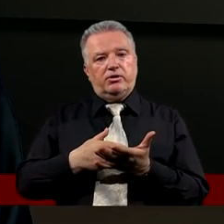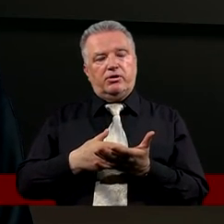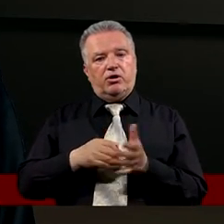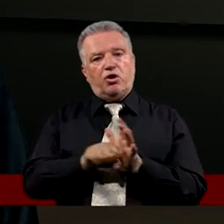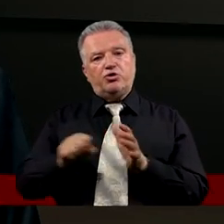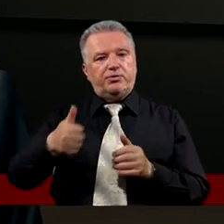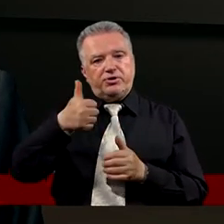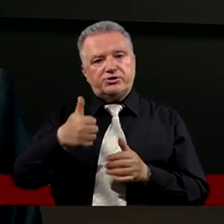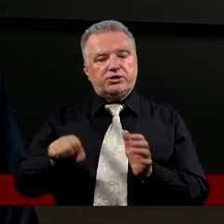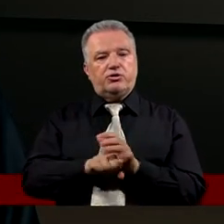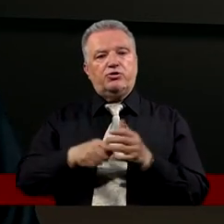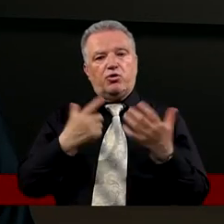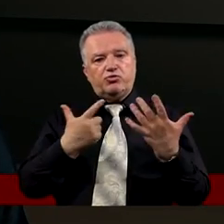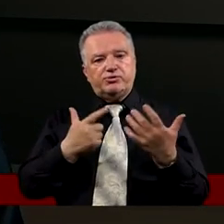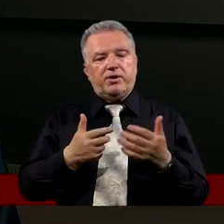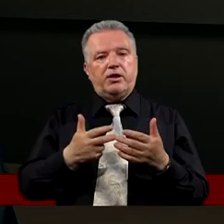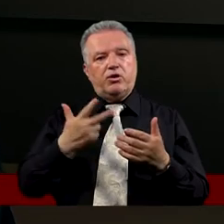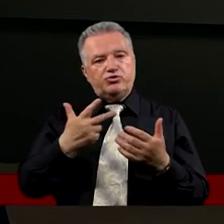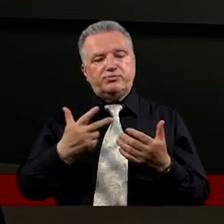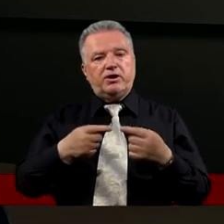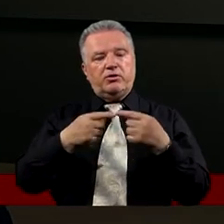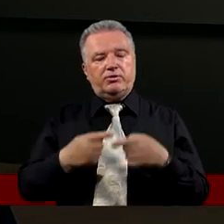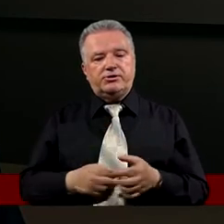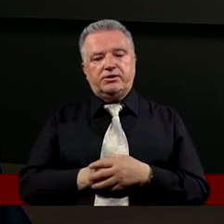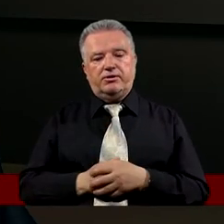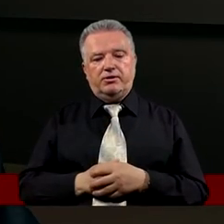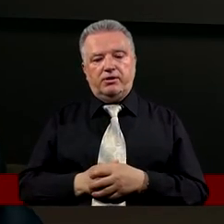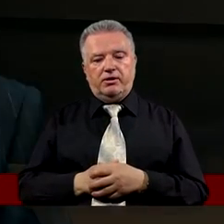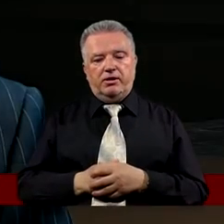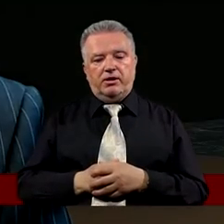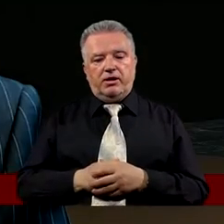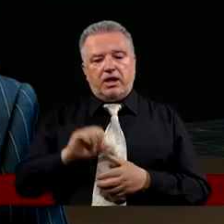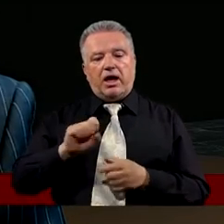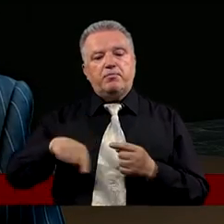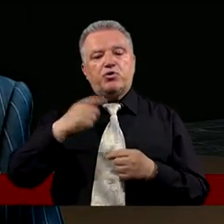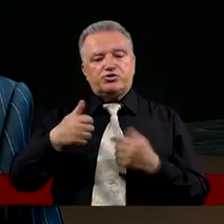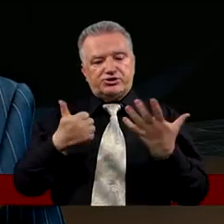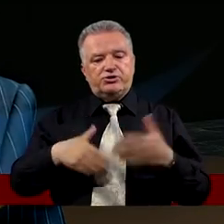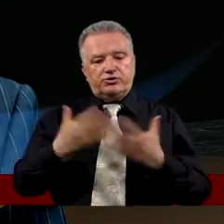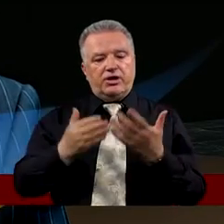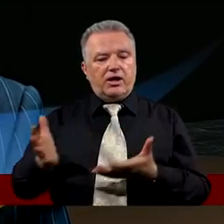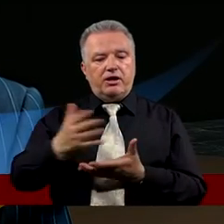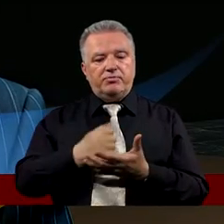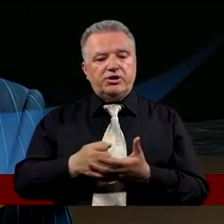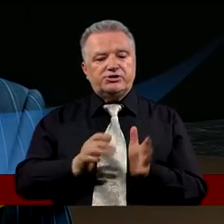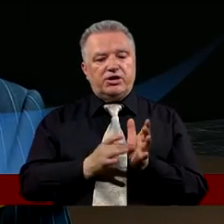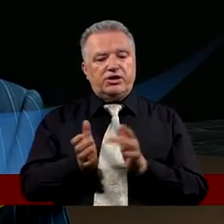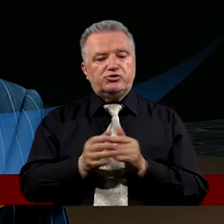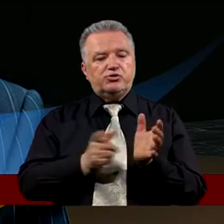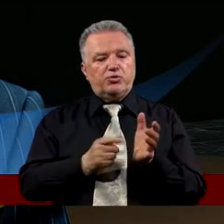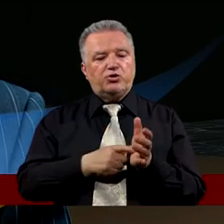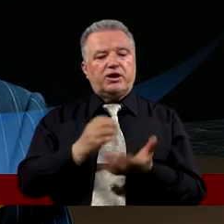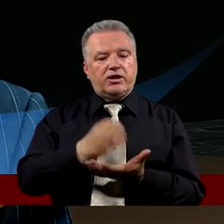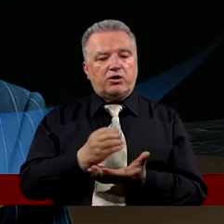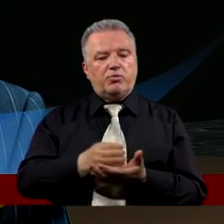rozdział Od pierwszego Do ósmego wersetu Słuchajmy się W te słowa A po sześciu dniach Bierze z sobą Jezus